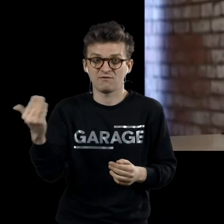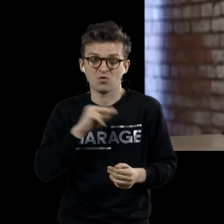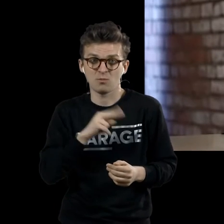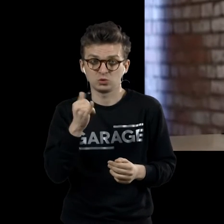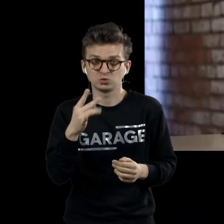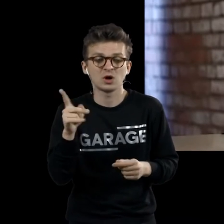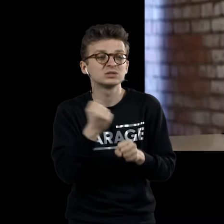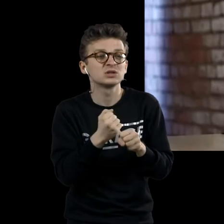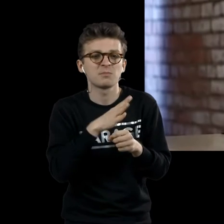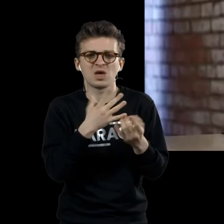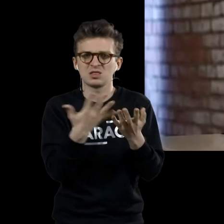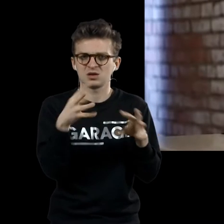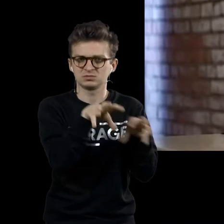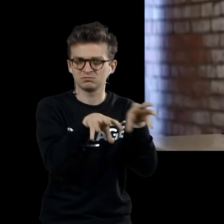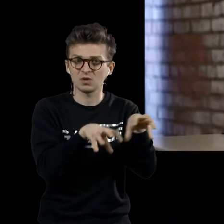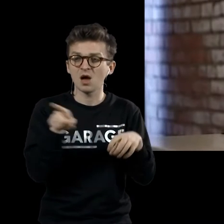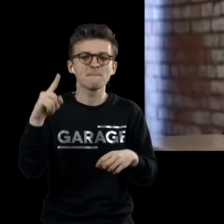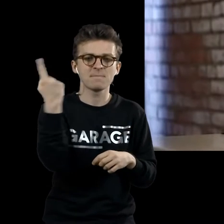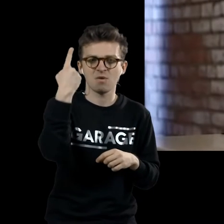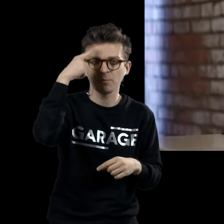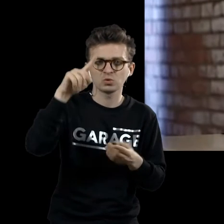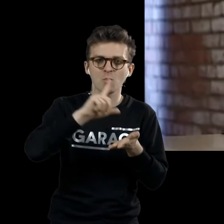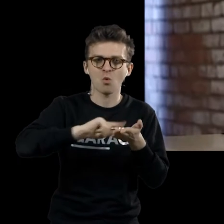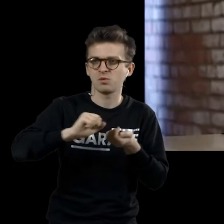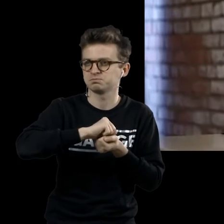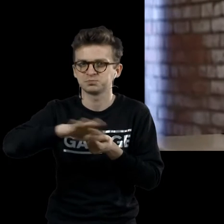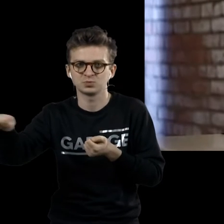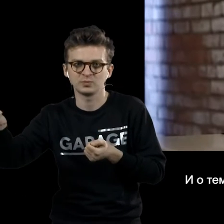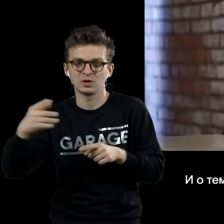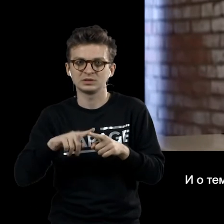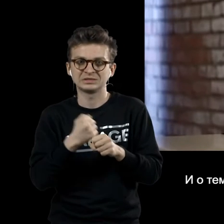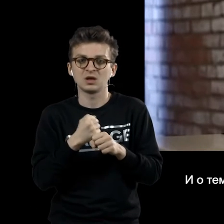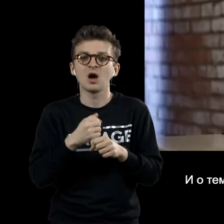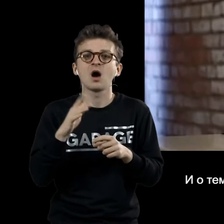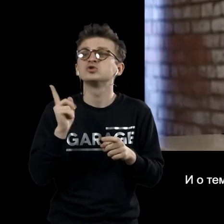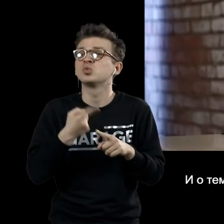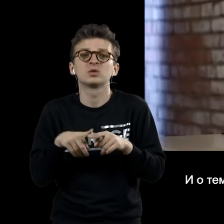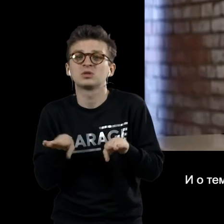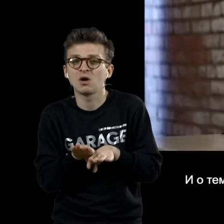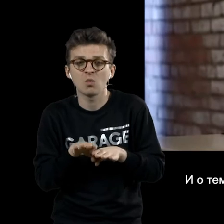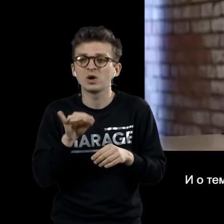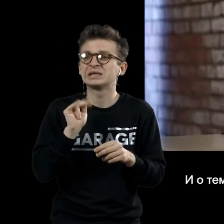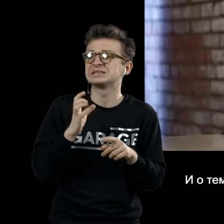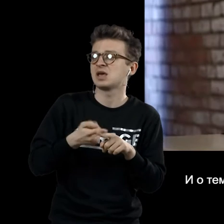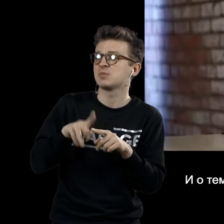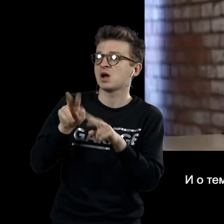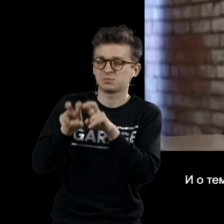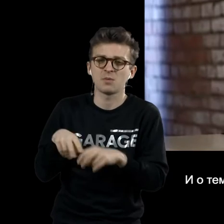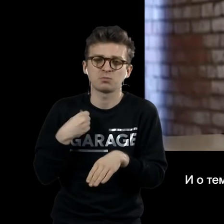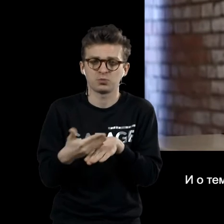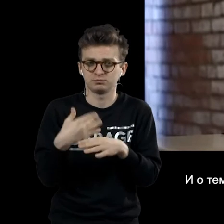экземплярах. Он первый, кто придумал мультипли. Один из первых. И с тем, что это такое, как с этим разбираться, является ли это